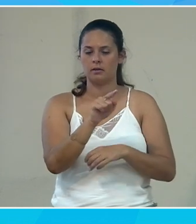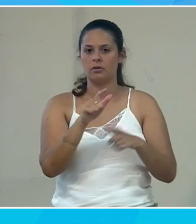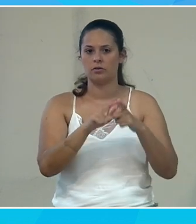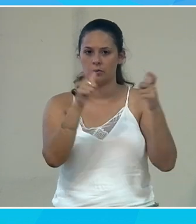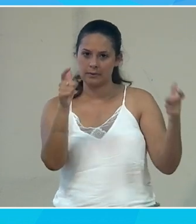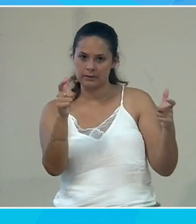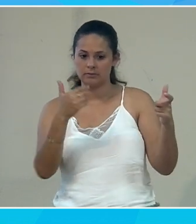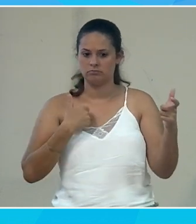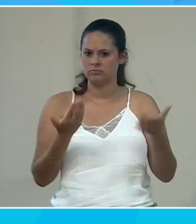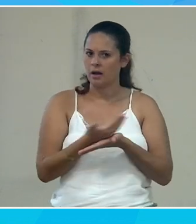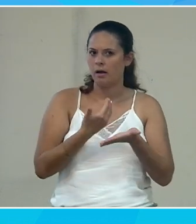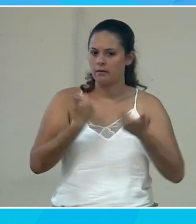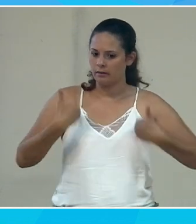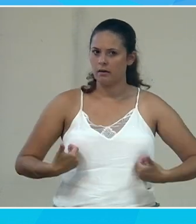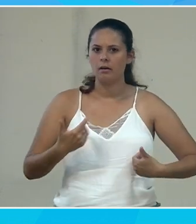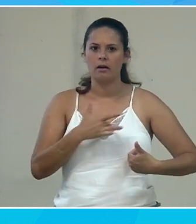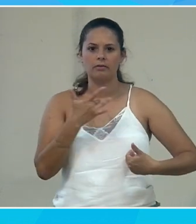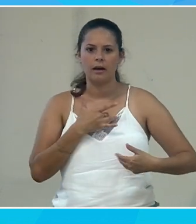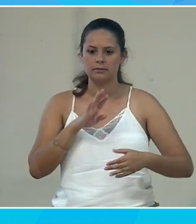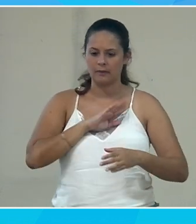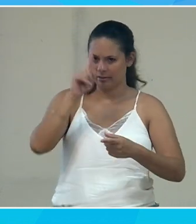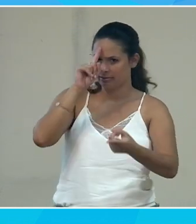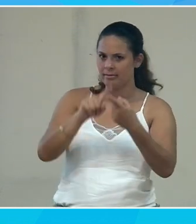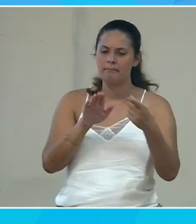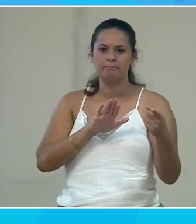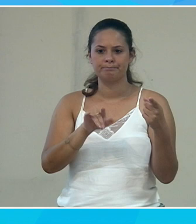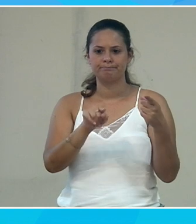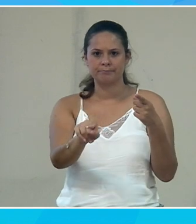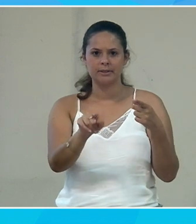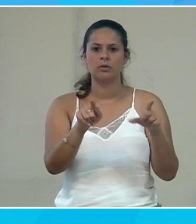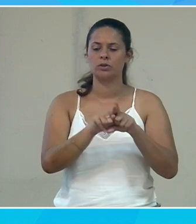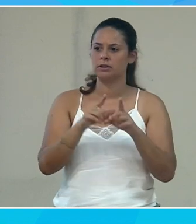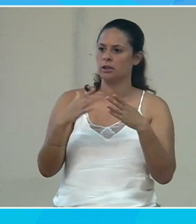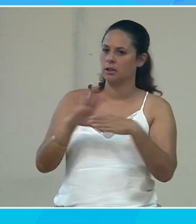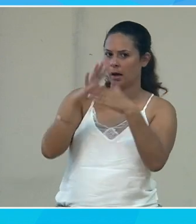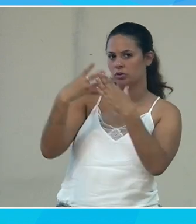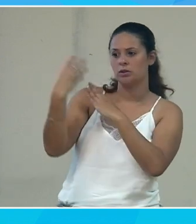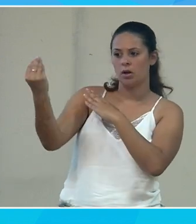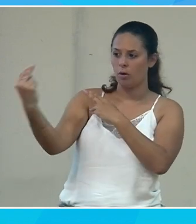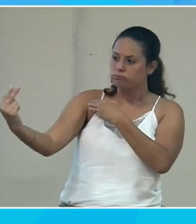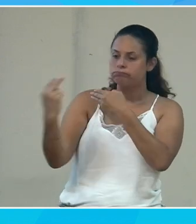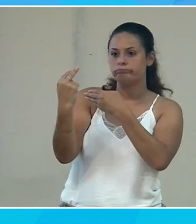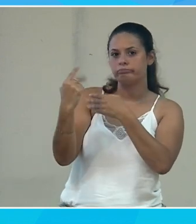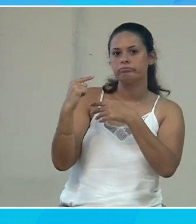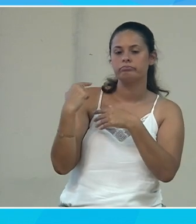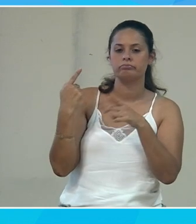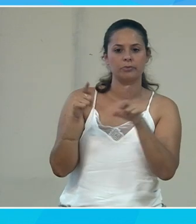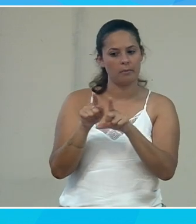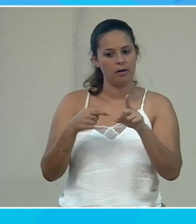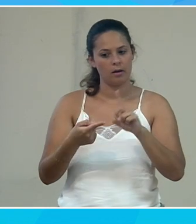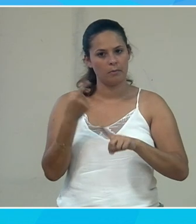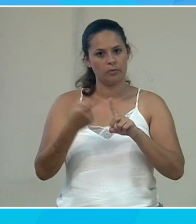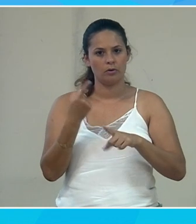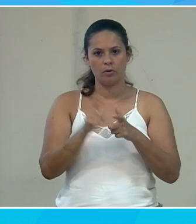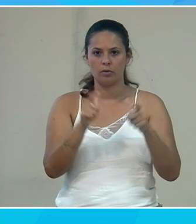fier de travailler dans une entreprise qui s'intéresse à cette thématique-là », et puis une image externe parce qu'effectivement, ça montre l'importance